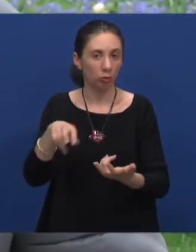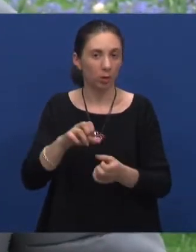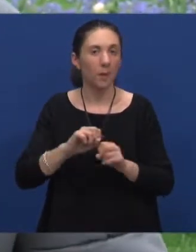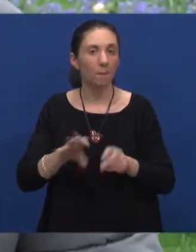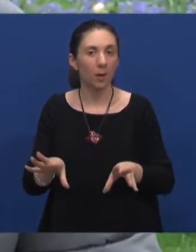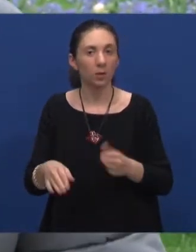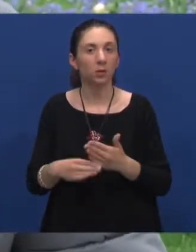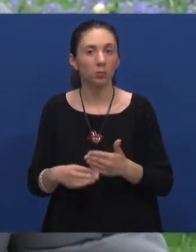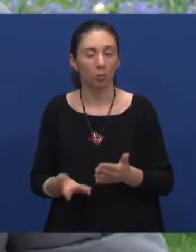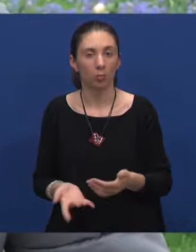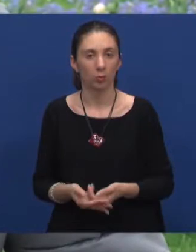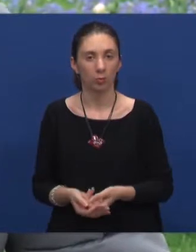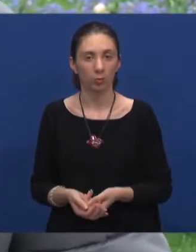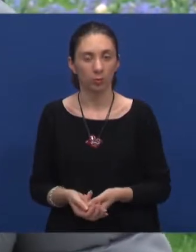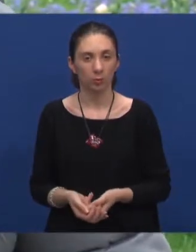bez pomoći.